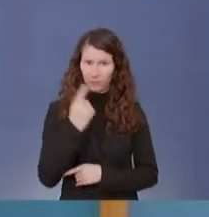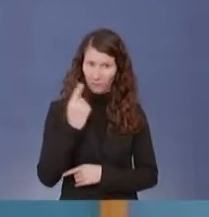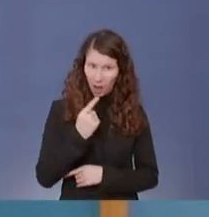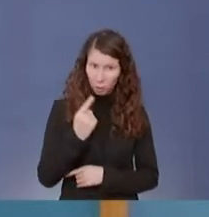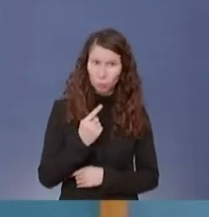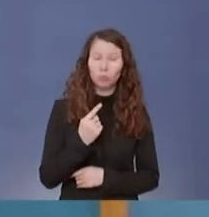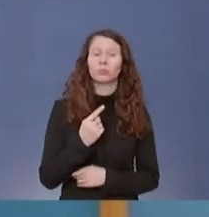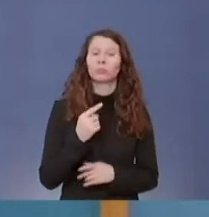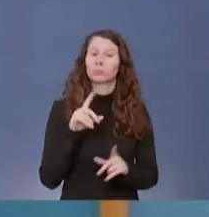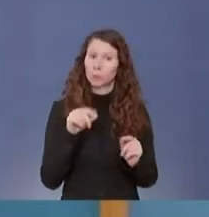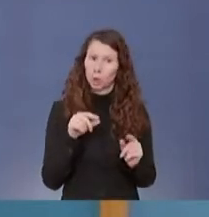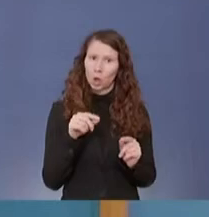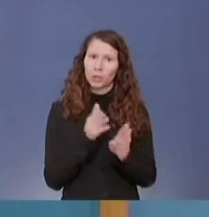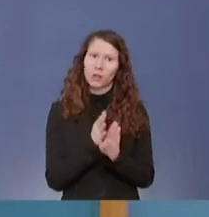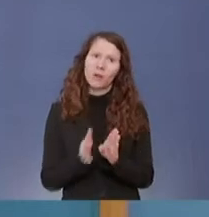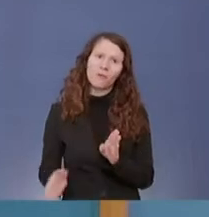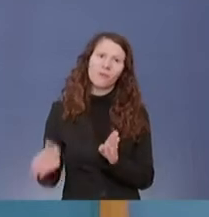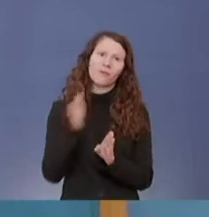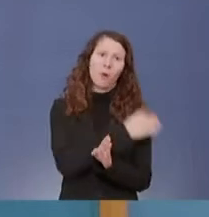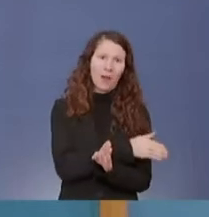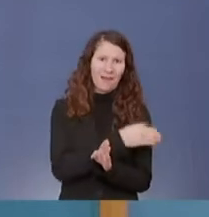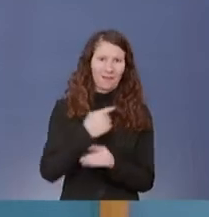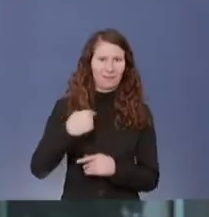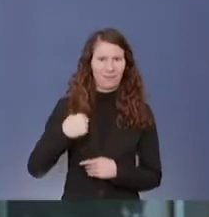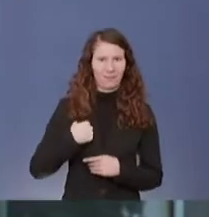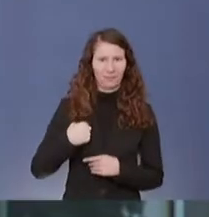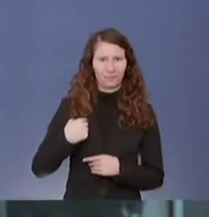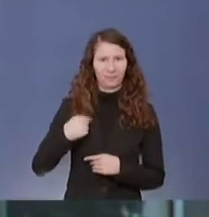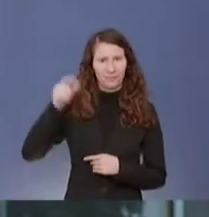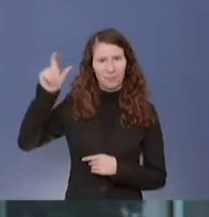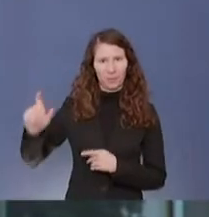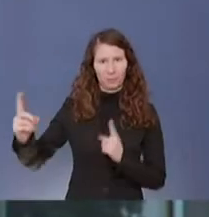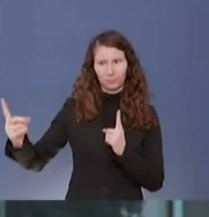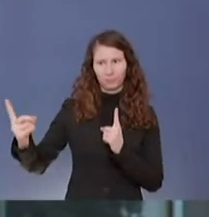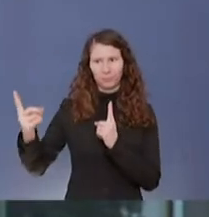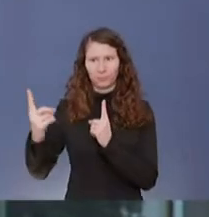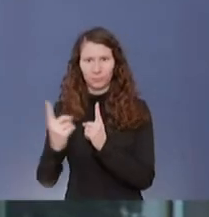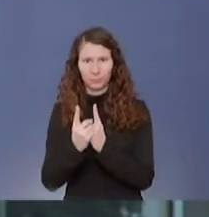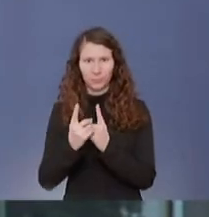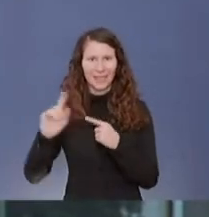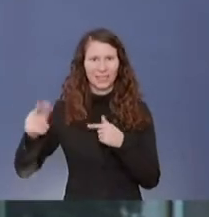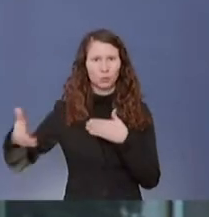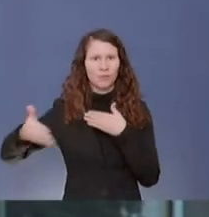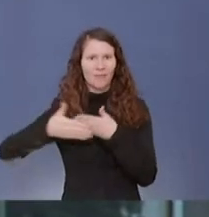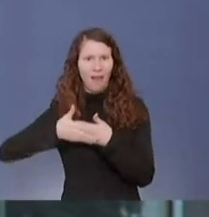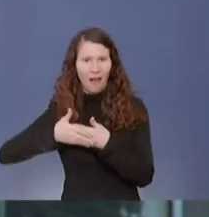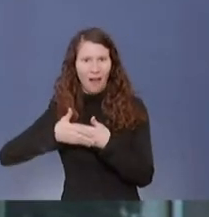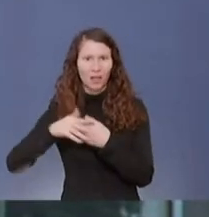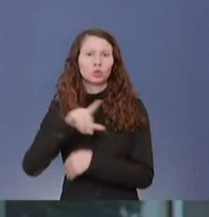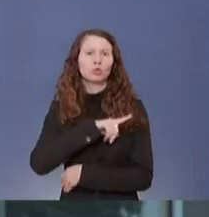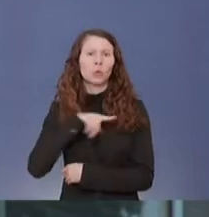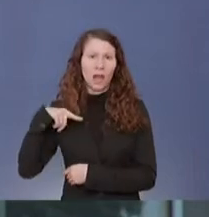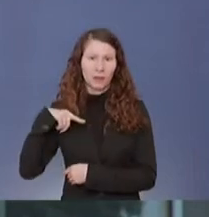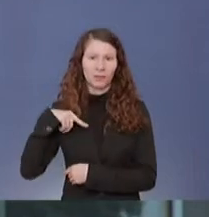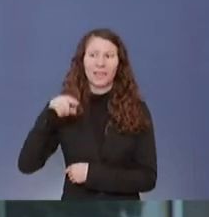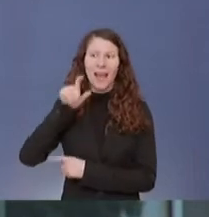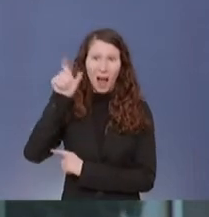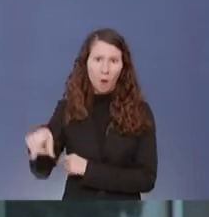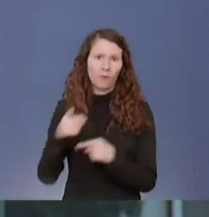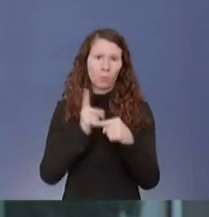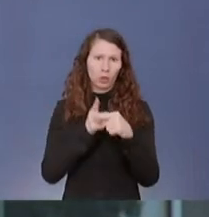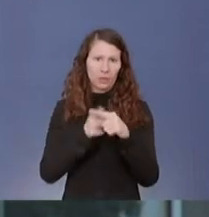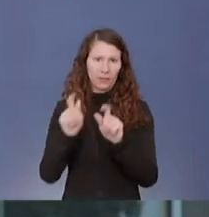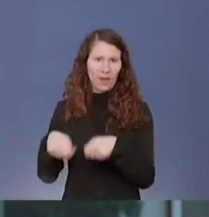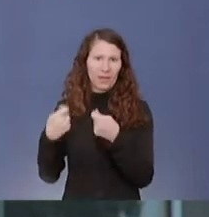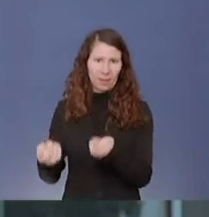wenn jemand, mit dem ich eine zu enge und zu lange Begegnung hatte, positiv getestet worden ist und diesen